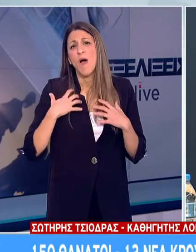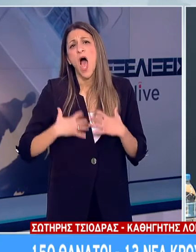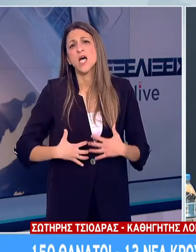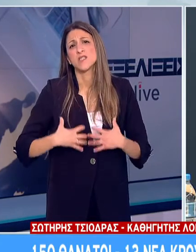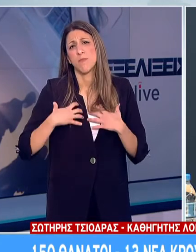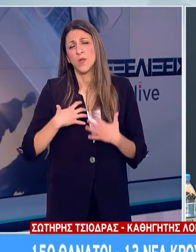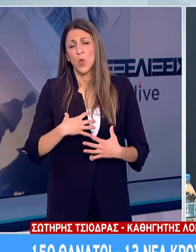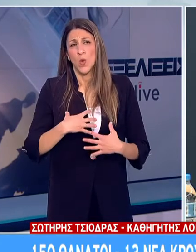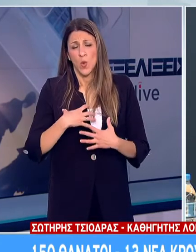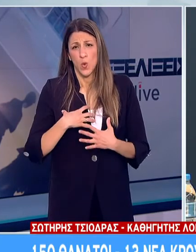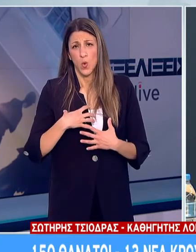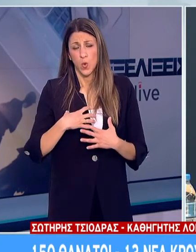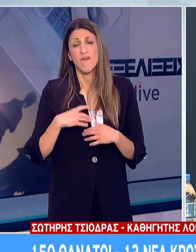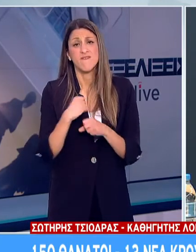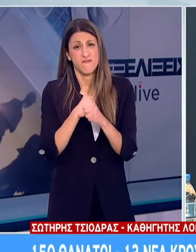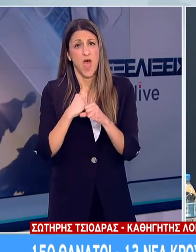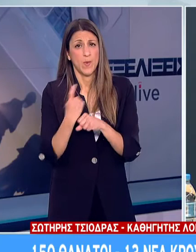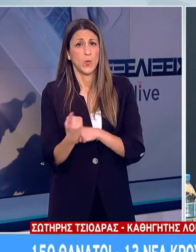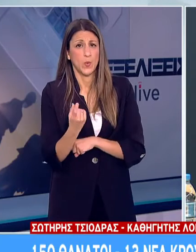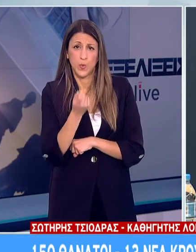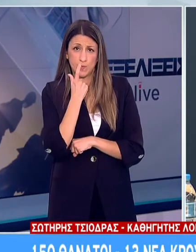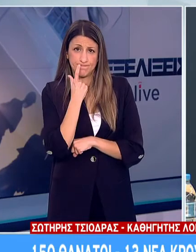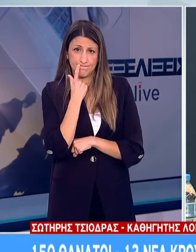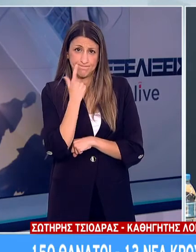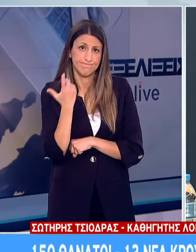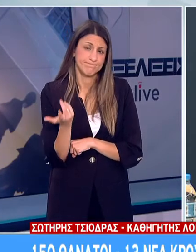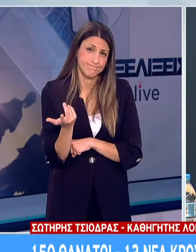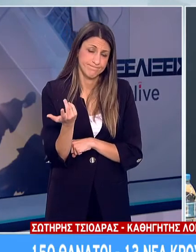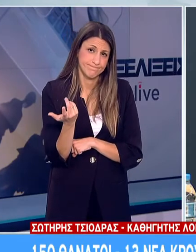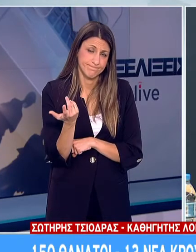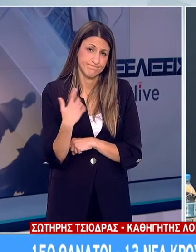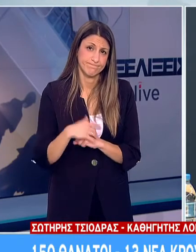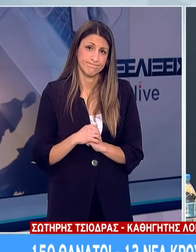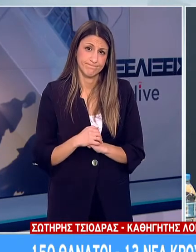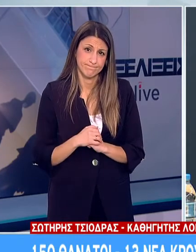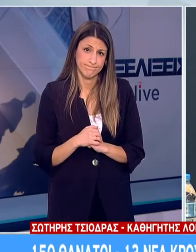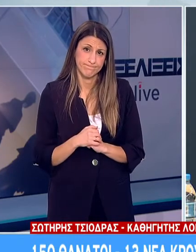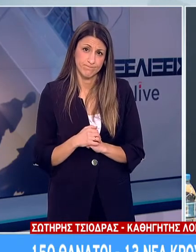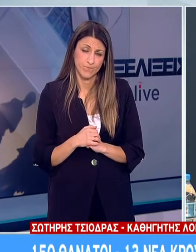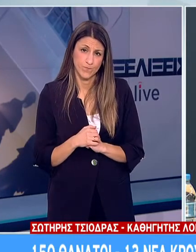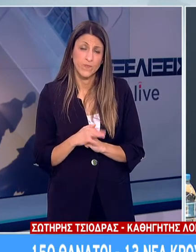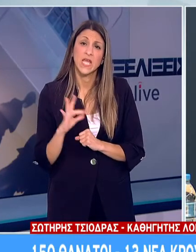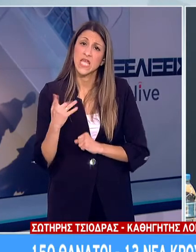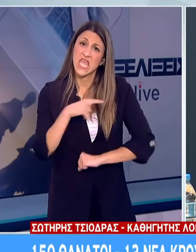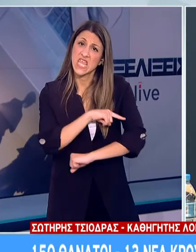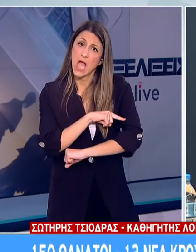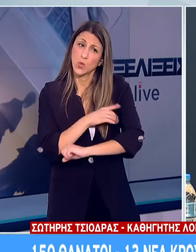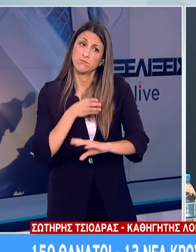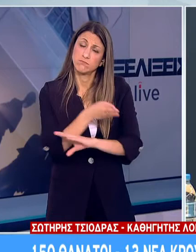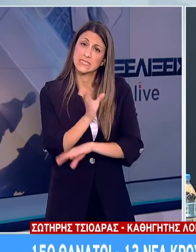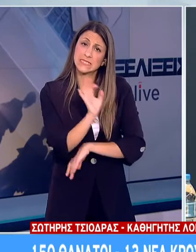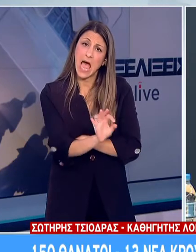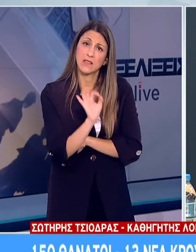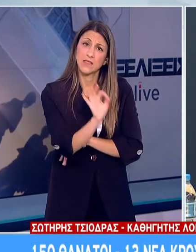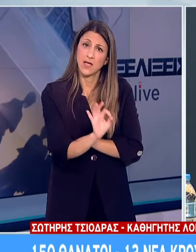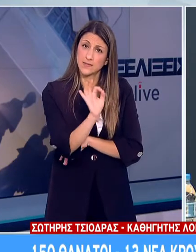Και για το οποίο μπορούν να παίρνουν φάρμακα. Και να παίρνουν και να έχουν μια συχνή ατρική παρακρούση. Το σημαντικό λοιπόν